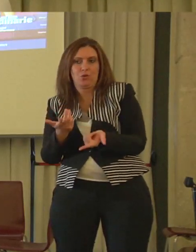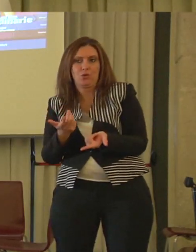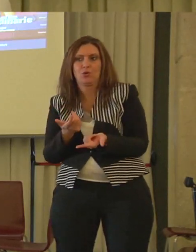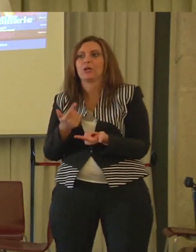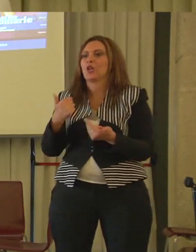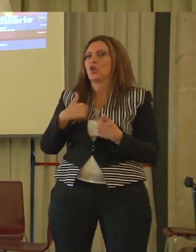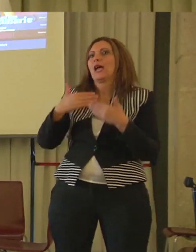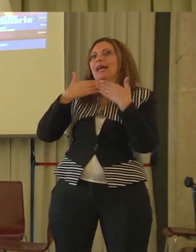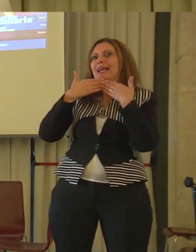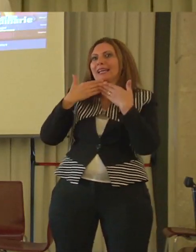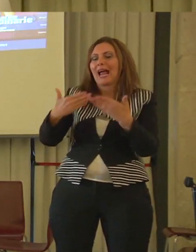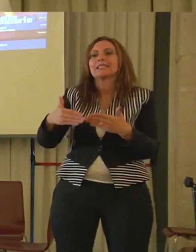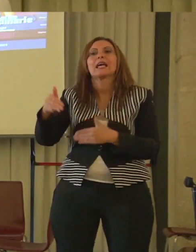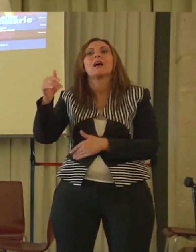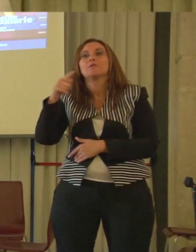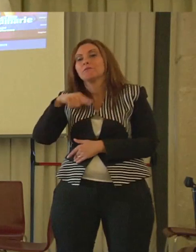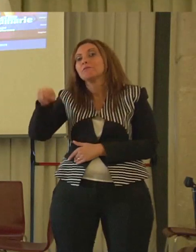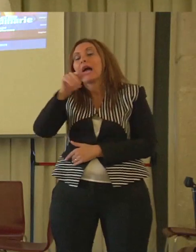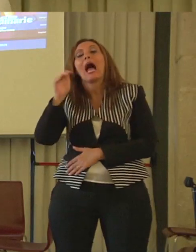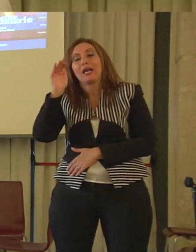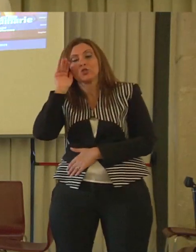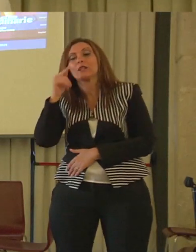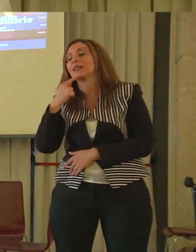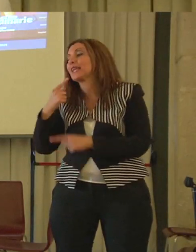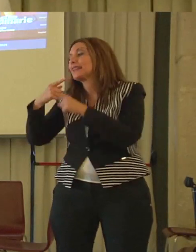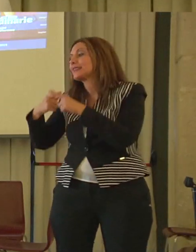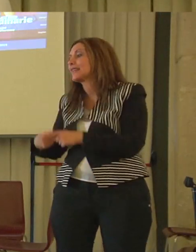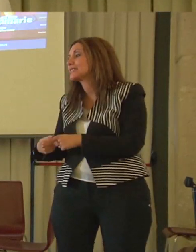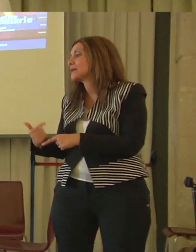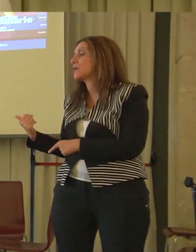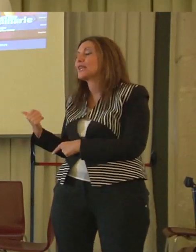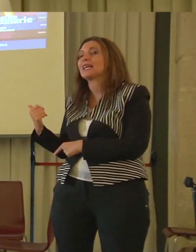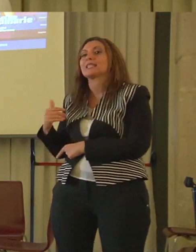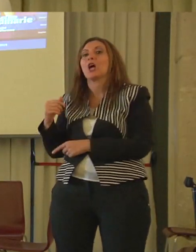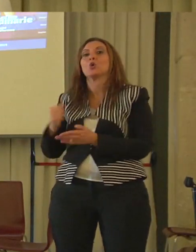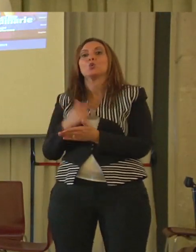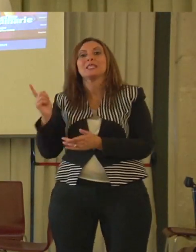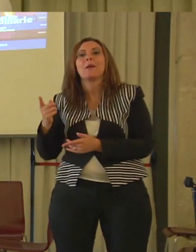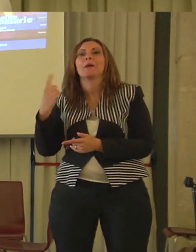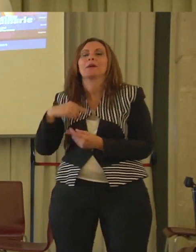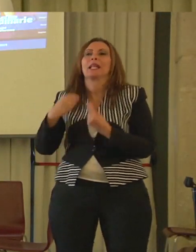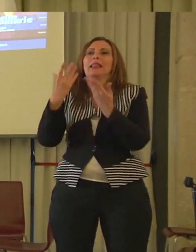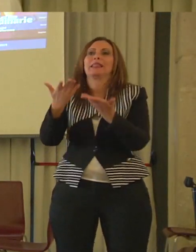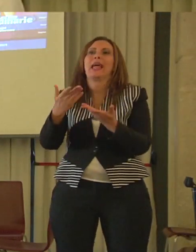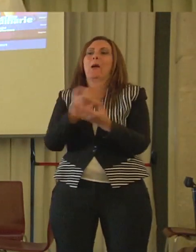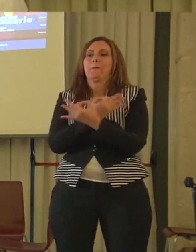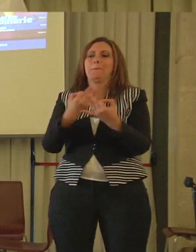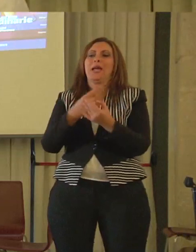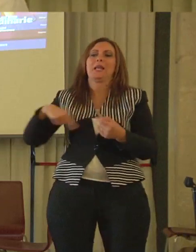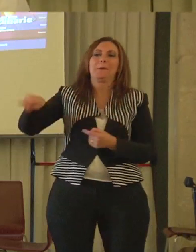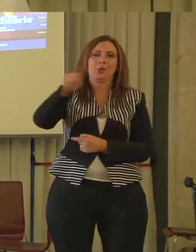veramente ascoltate la testimonianza di Giuseppe che sarà un balsamo per l'anima di tutti. Prego.